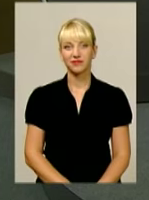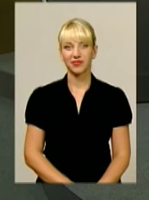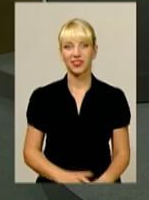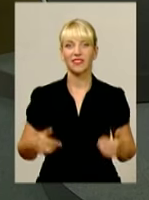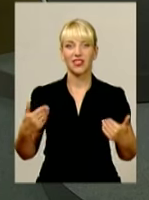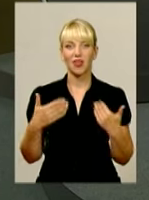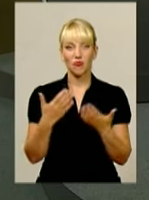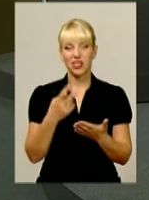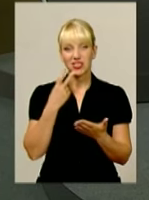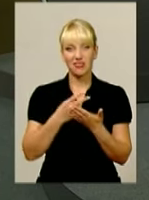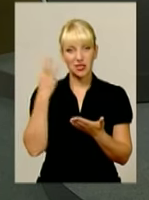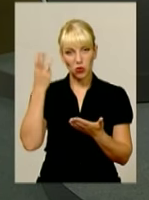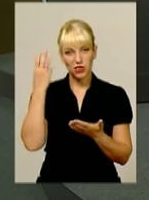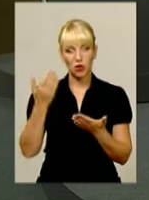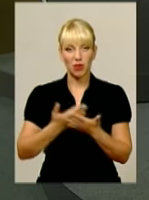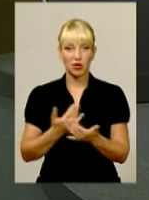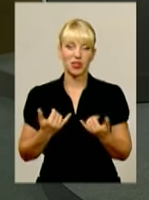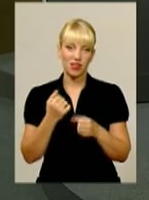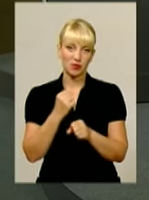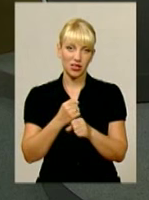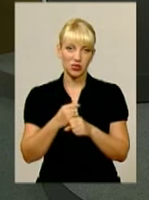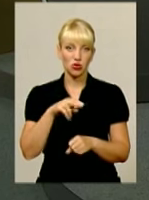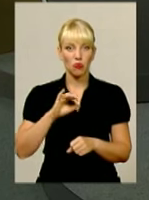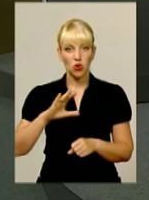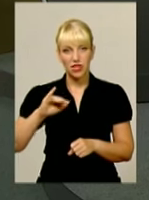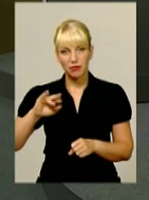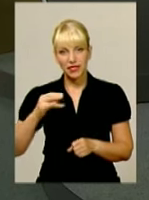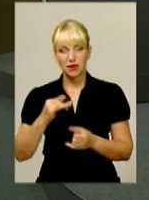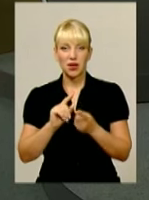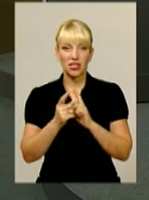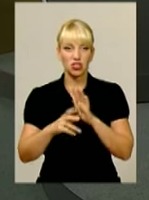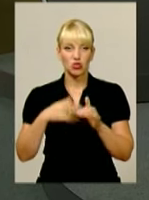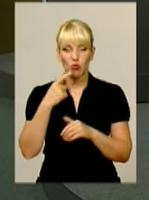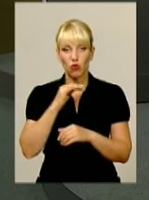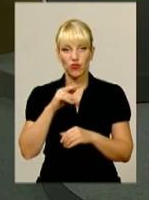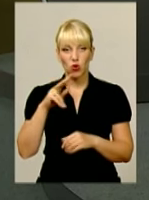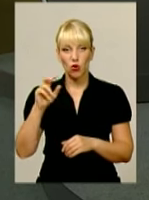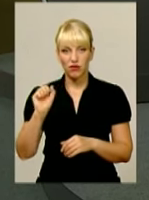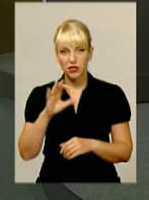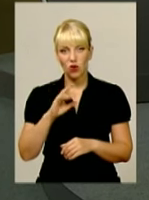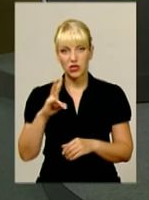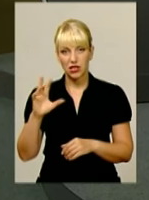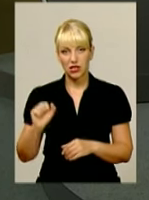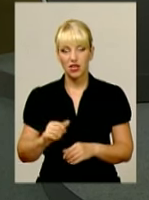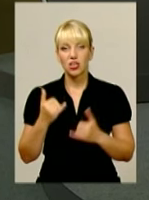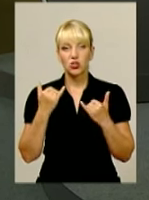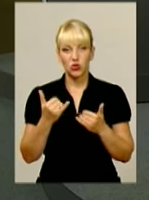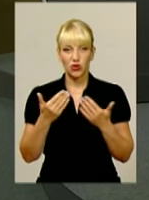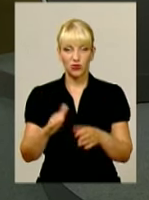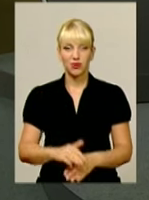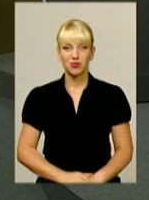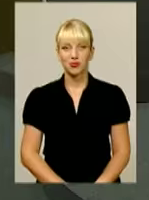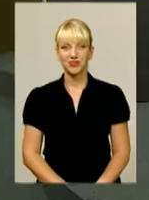Вітаємо вас в ефірі Подільська панорама у студії Віталій Постемський, переклад на жестову мову Оксана Фіновська. Сьогодні у